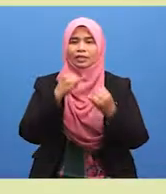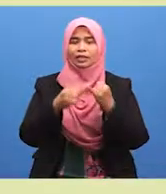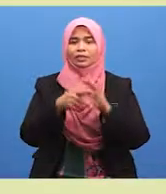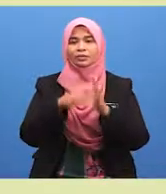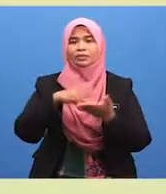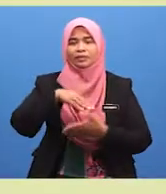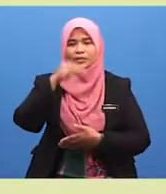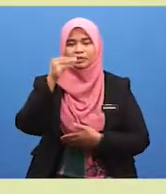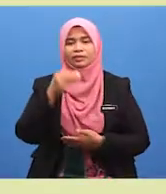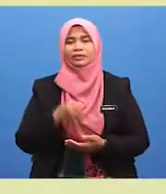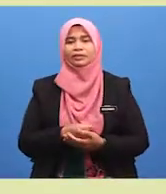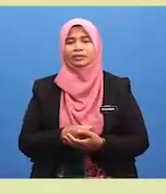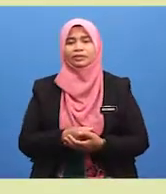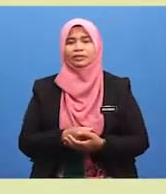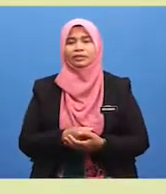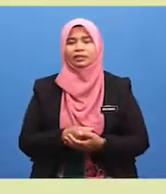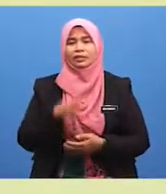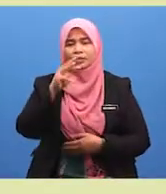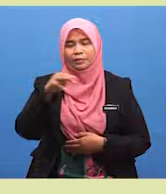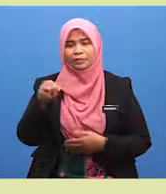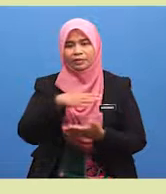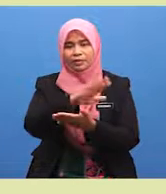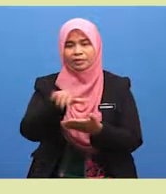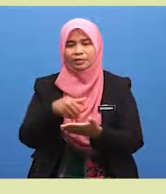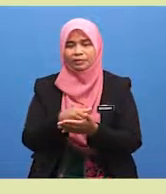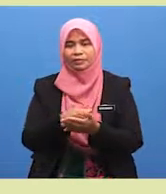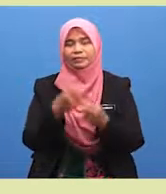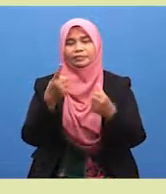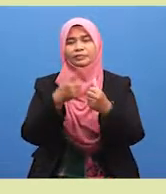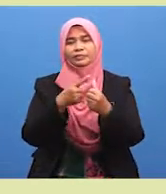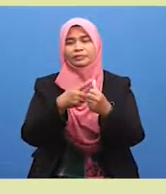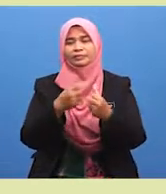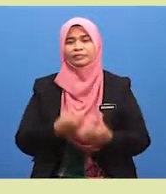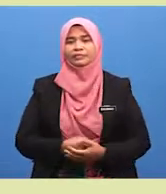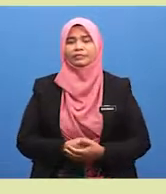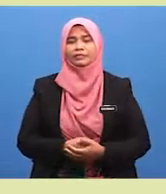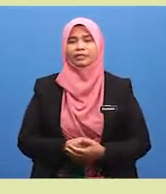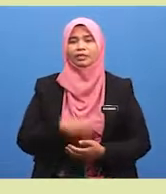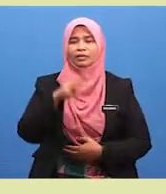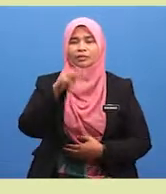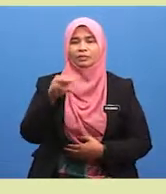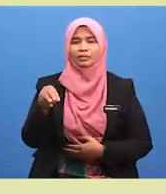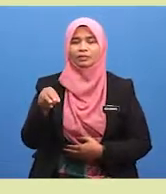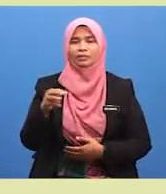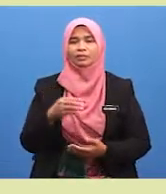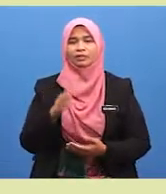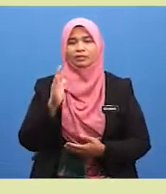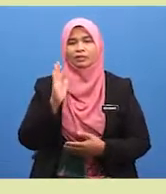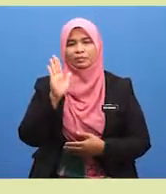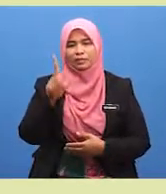Di akhir pembelajaran, murid-murid sekalian, Pertama, murid-murid,